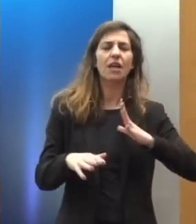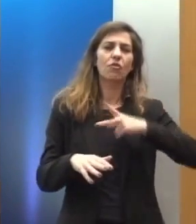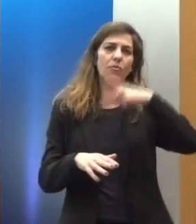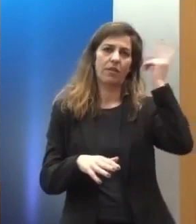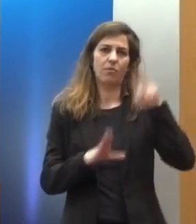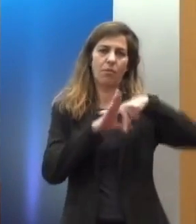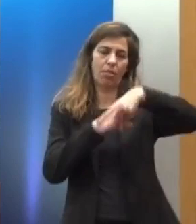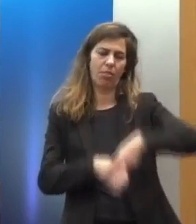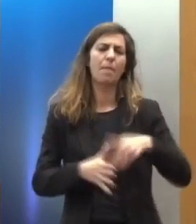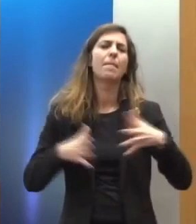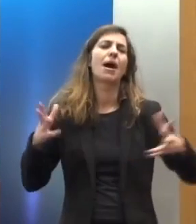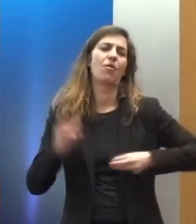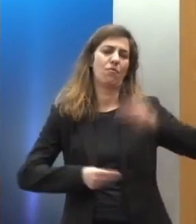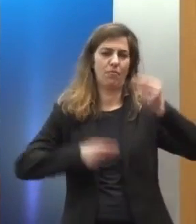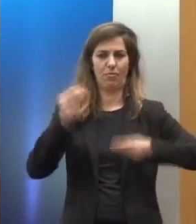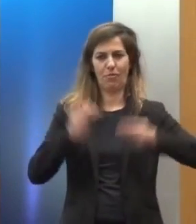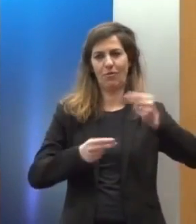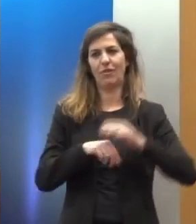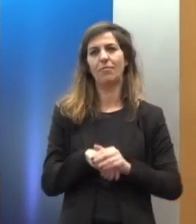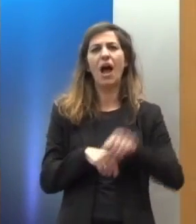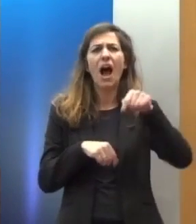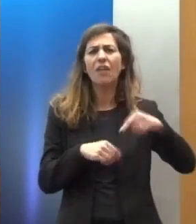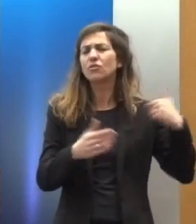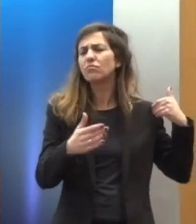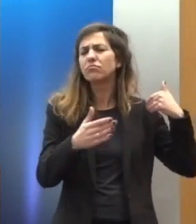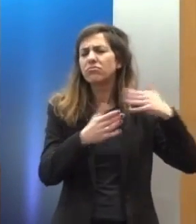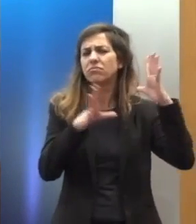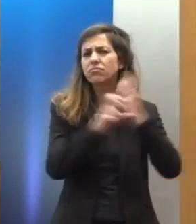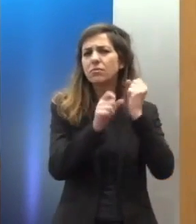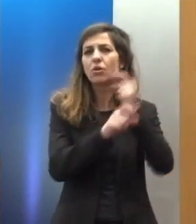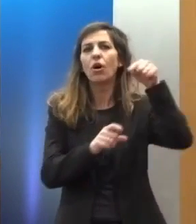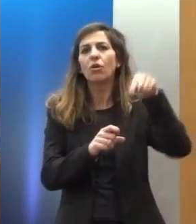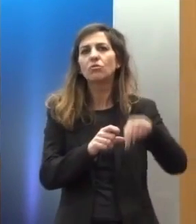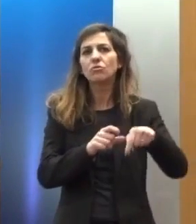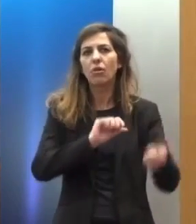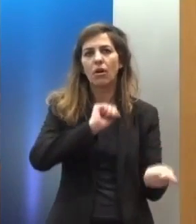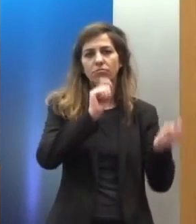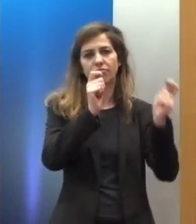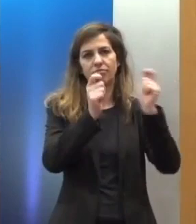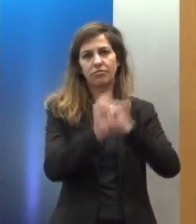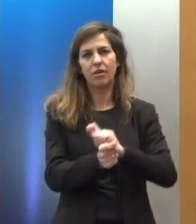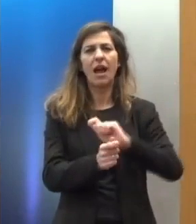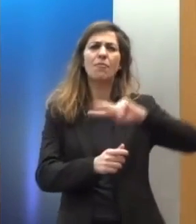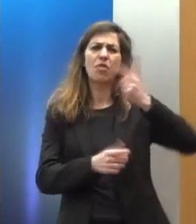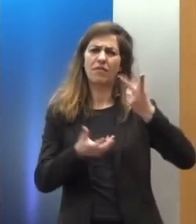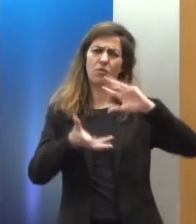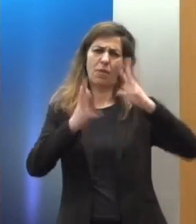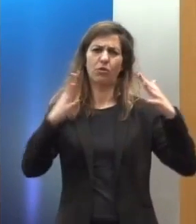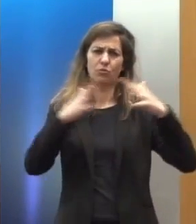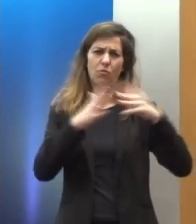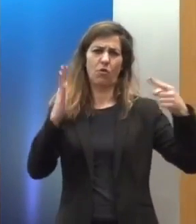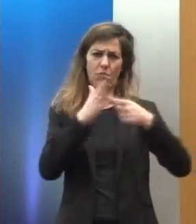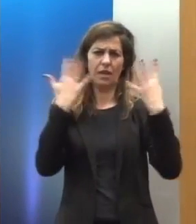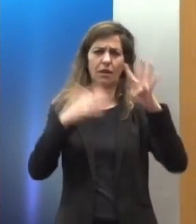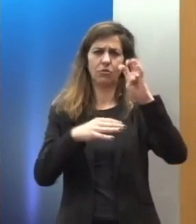δικαιωμάτων. Ενός σκεκτημένου που άρχισε να διαμορφώνεται αμέσως μετά το τέλος του Δευτέρου Παγκοσμίου Πολέμου με τη δημιουργία